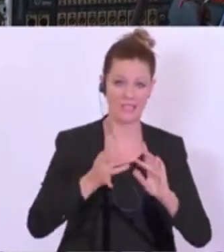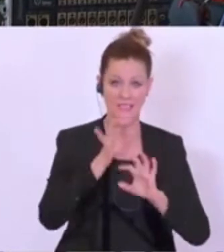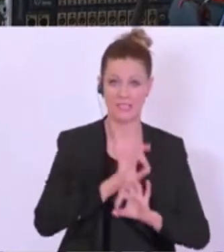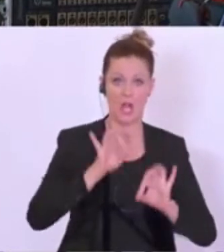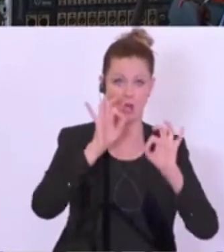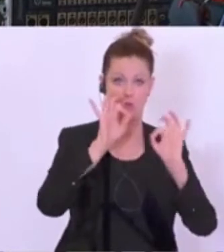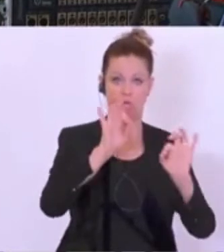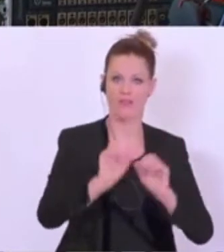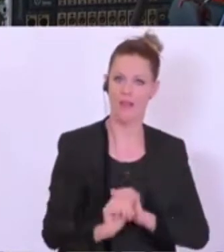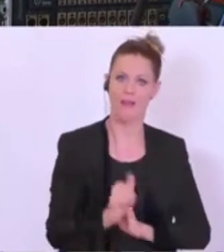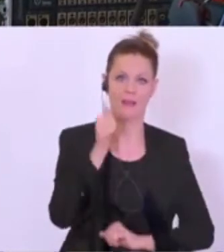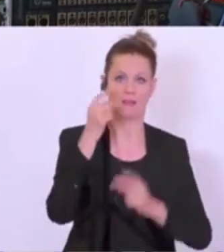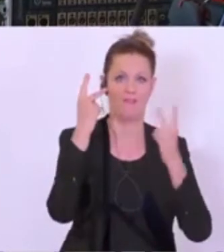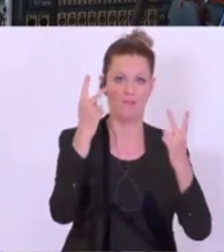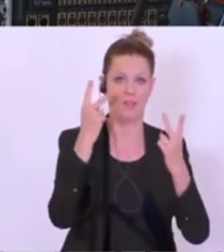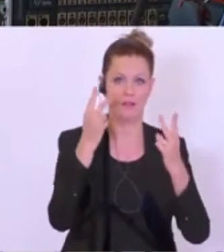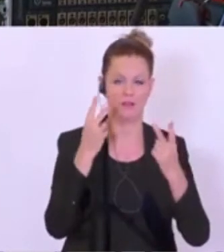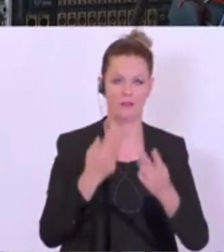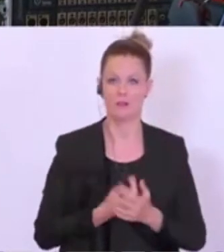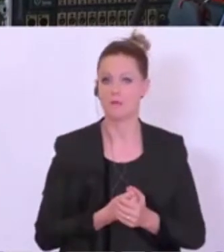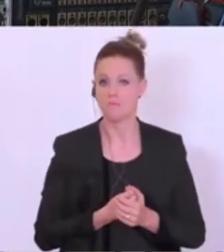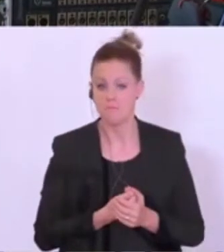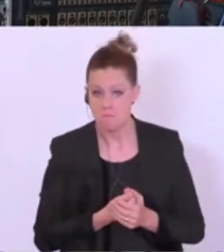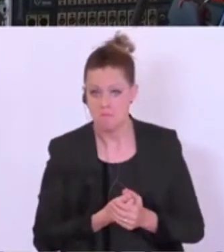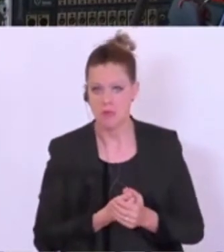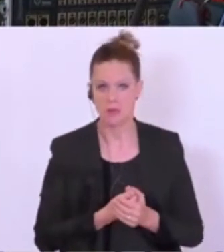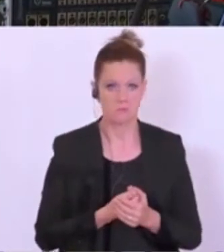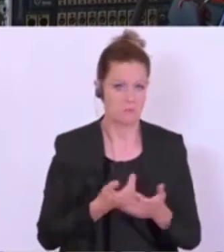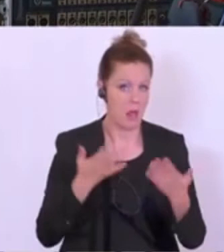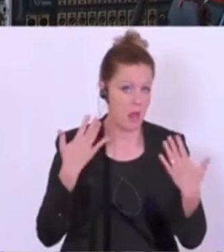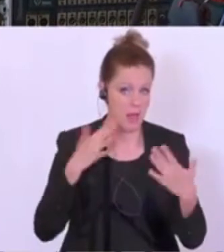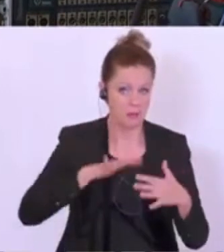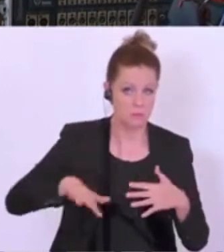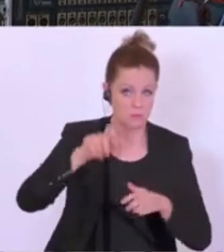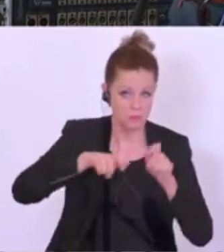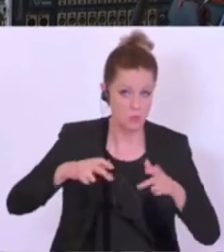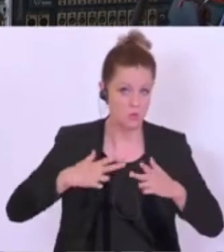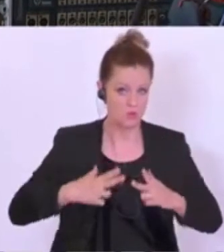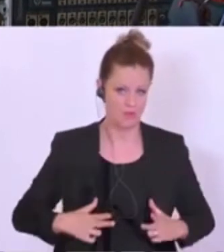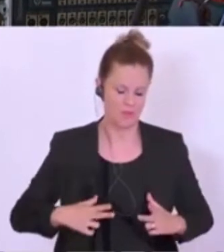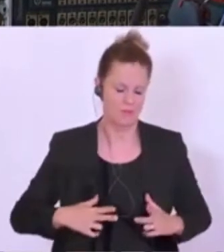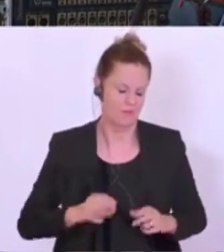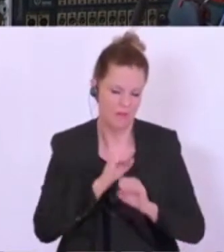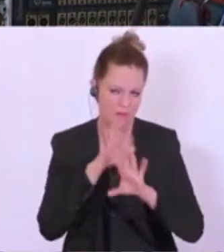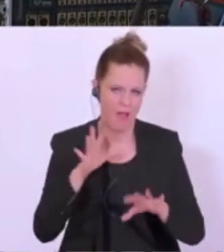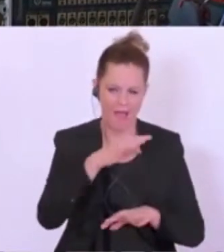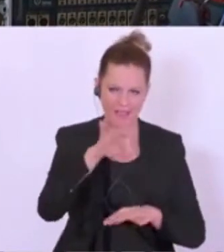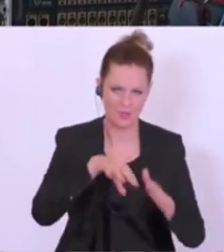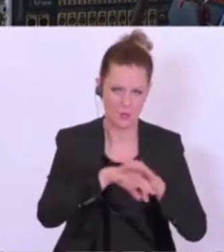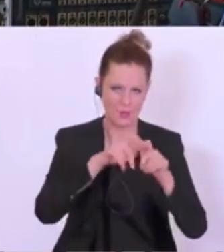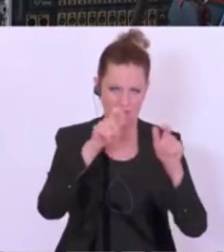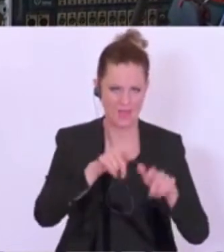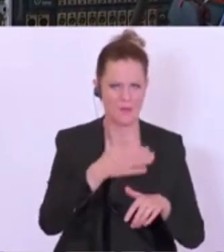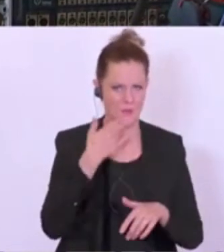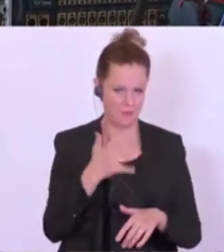oberste Wert. Also die Menschen am Land scheinen im Schnitt relativ zufrieden zu sein, aber das trifft natürlich nicht einzelne Unternehmen. Meine